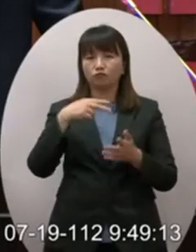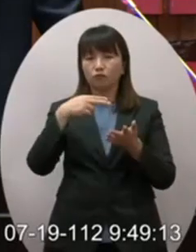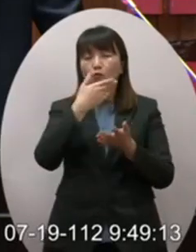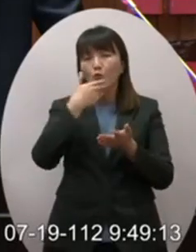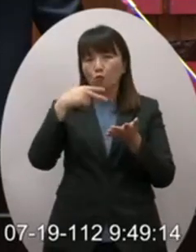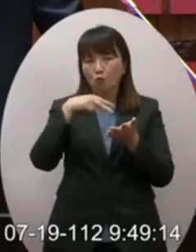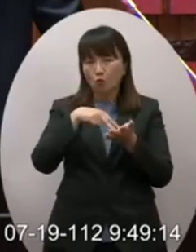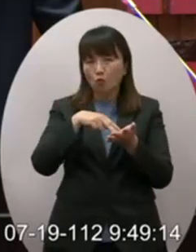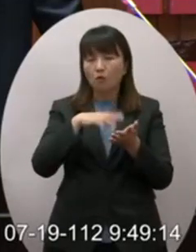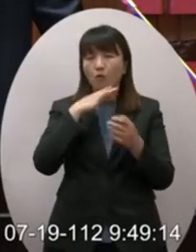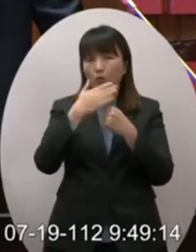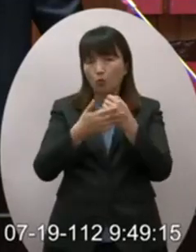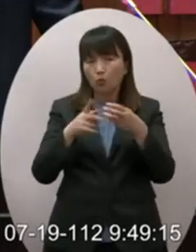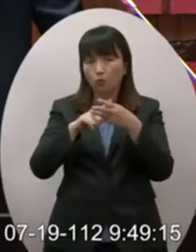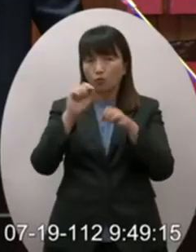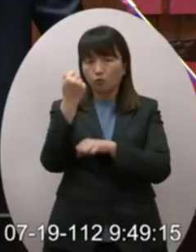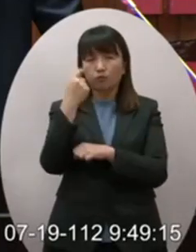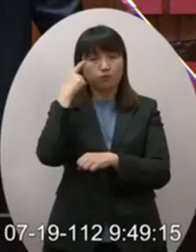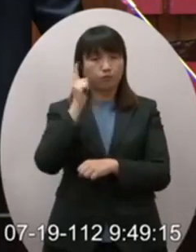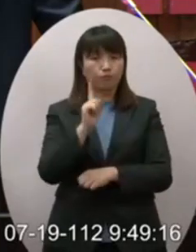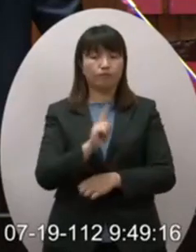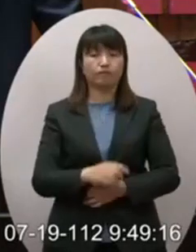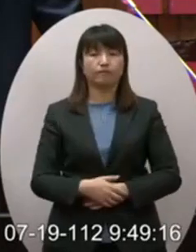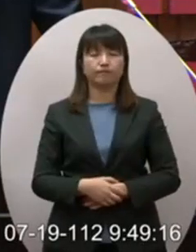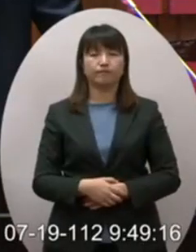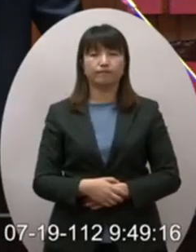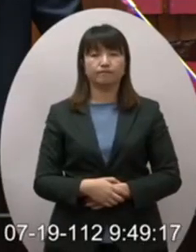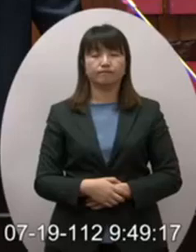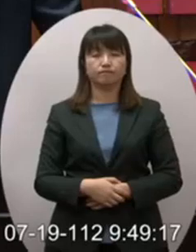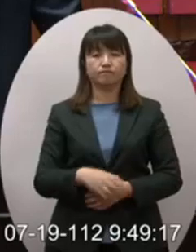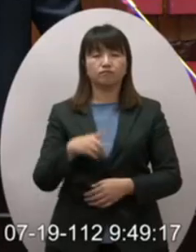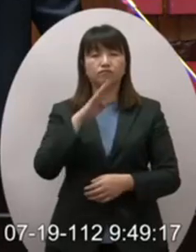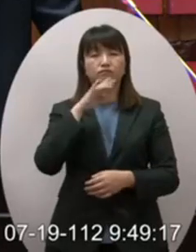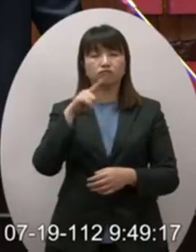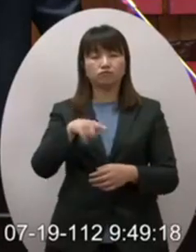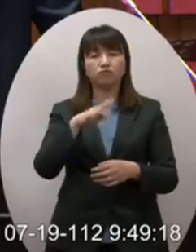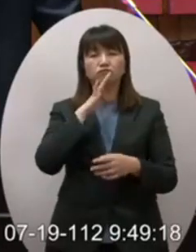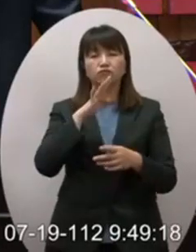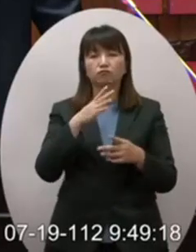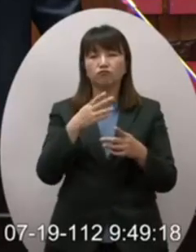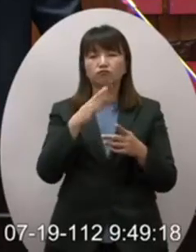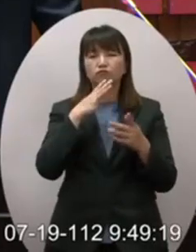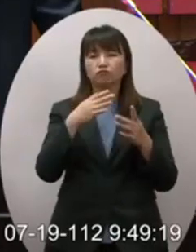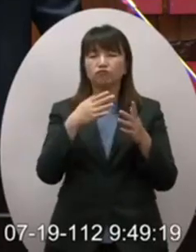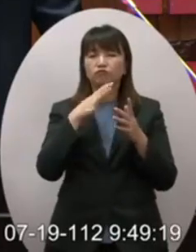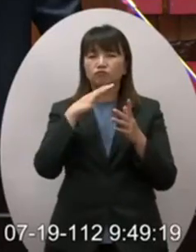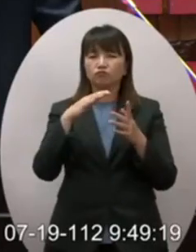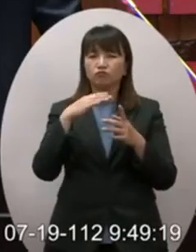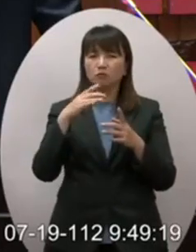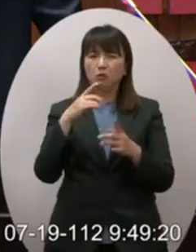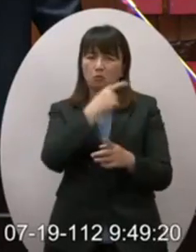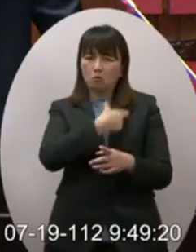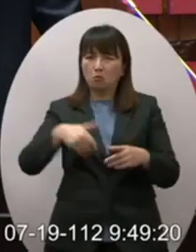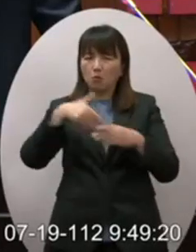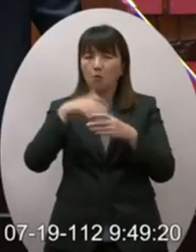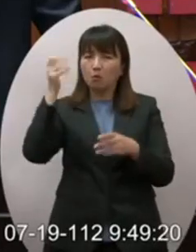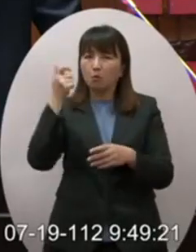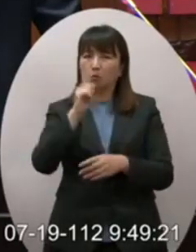利益嗎這個是保護主義嗎還是他某種程度上揭示了什麼還是他選舉語言呢